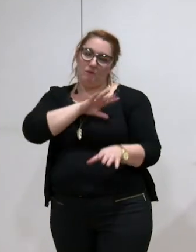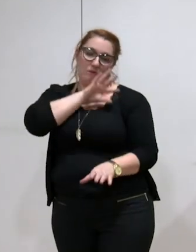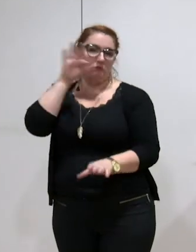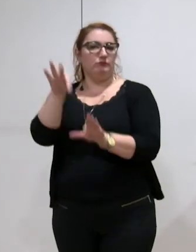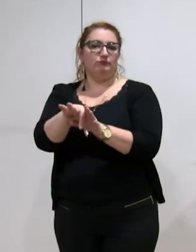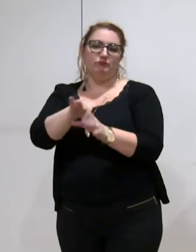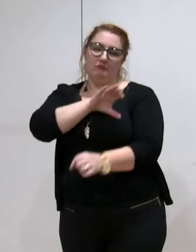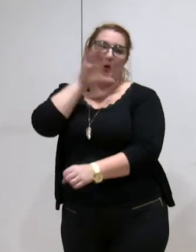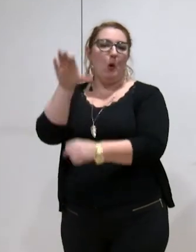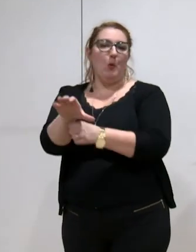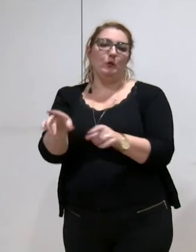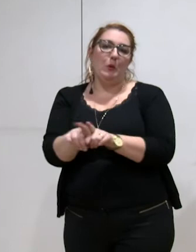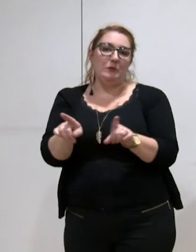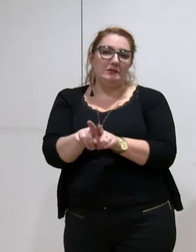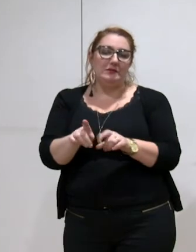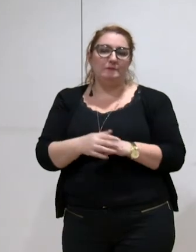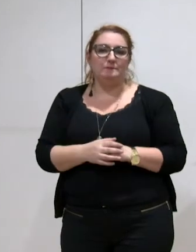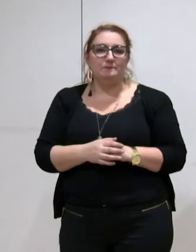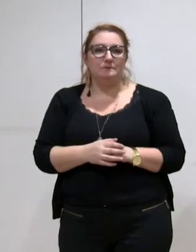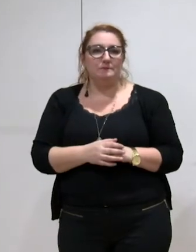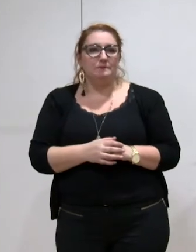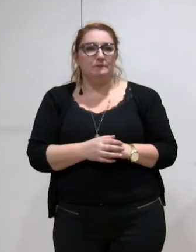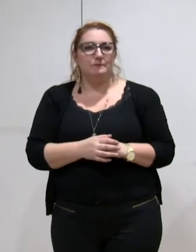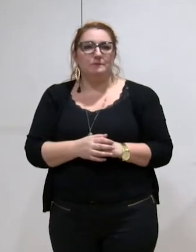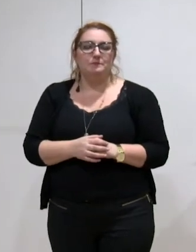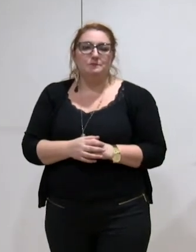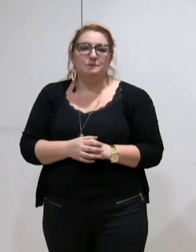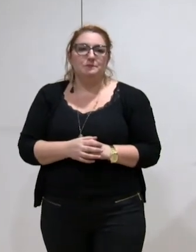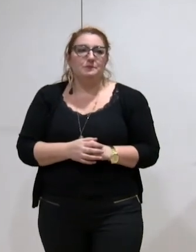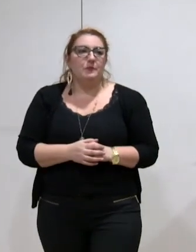en contre les décisions de gestion qui sont les vôtres et qui doivent rester les vôtres.